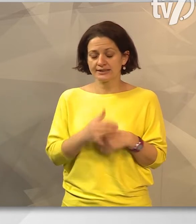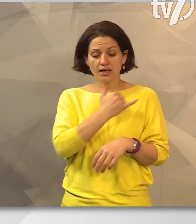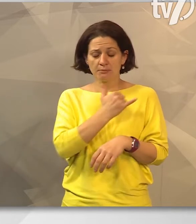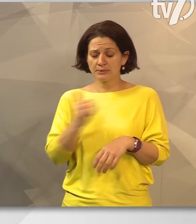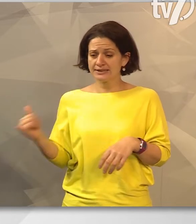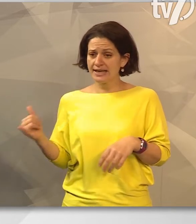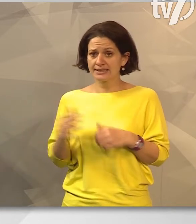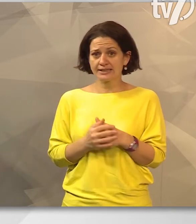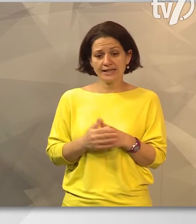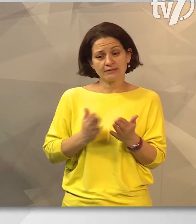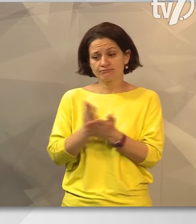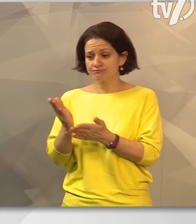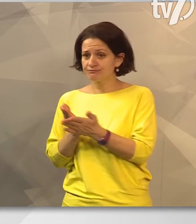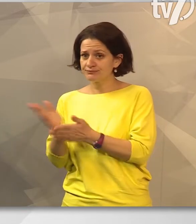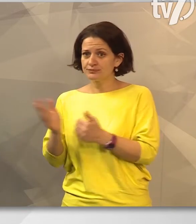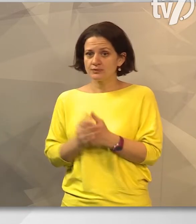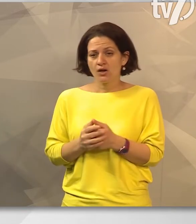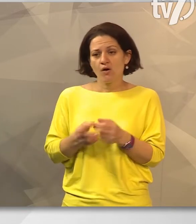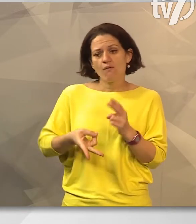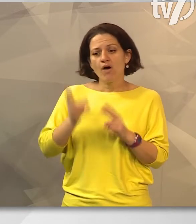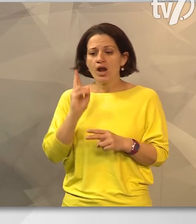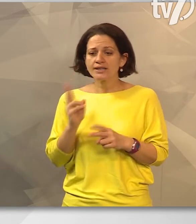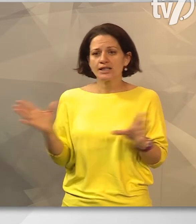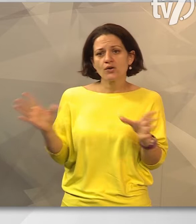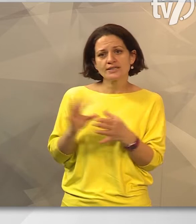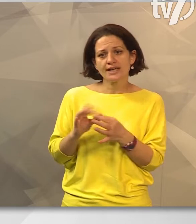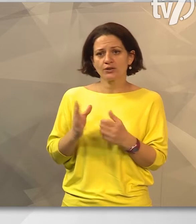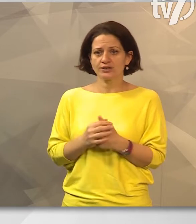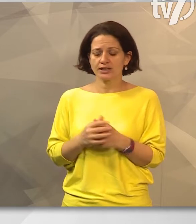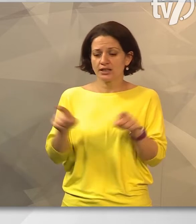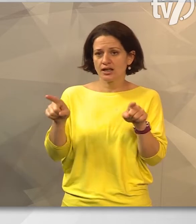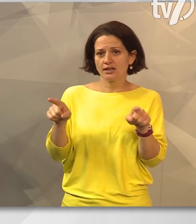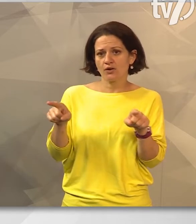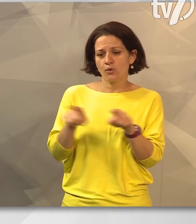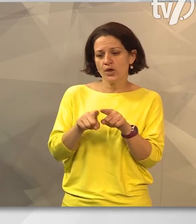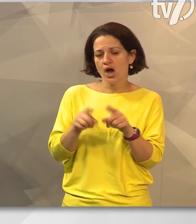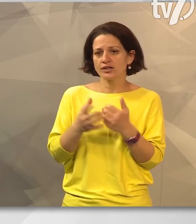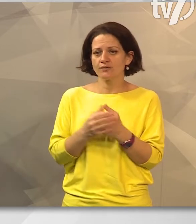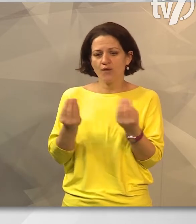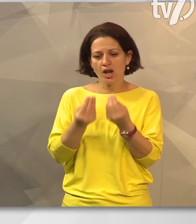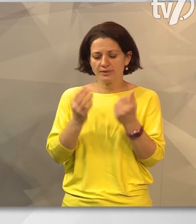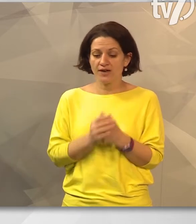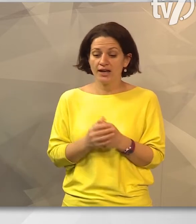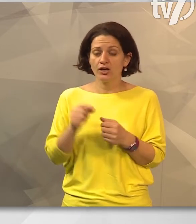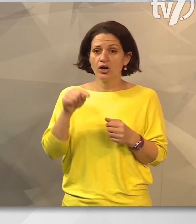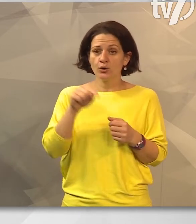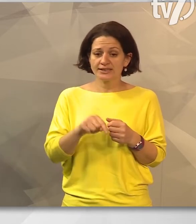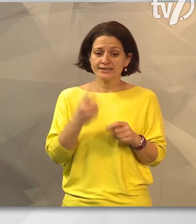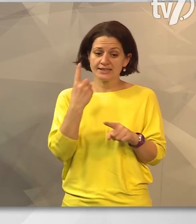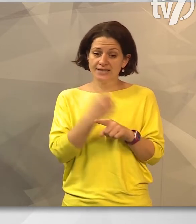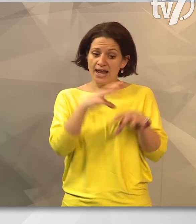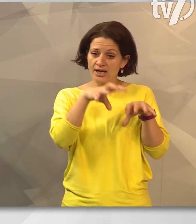mindenkinek az üdvét szolgálhatja, és hogyha valaki összeköti ezt egy olyan fajta valamire, hogy itt